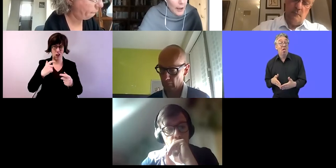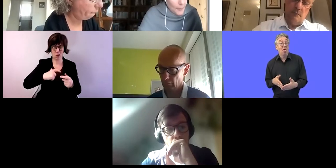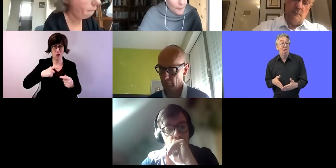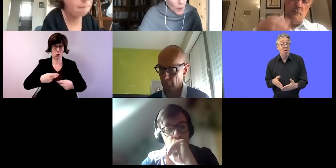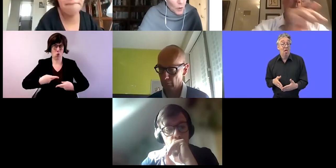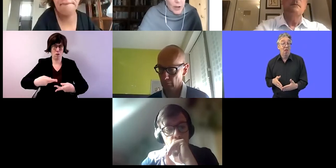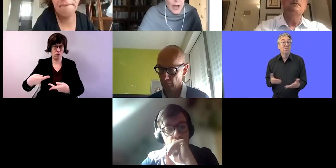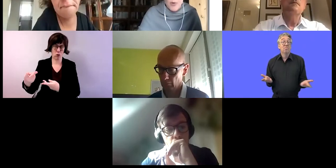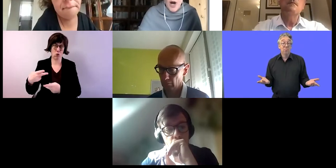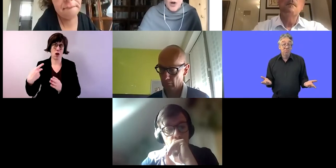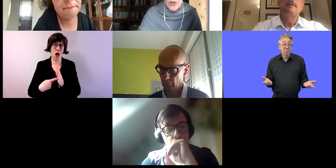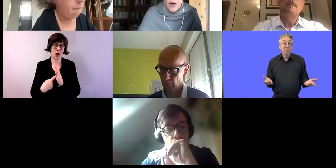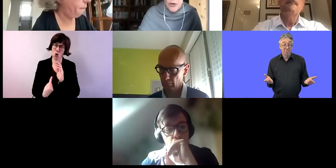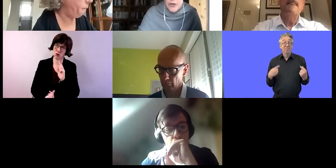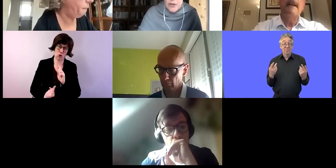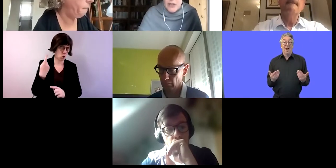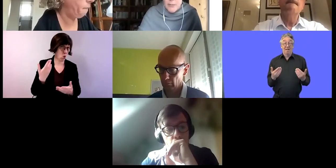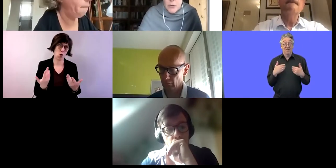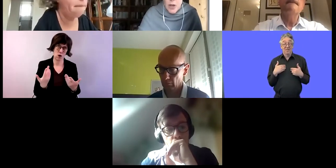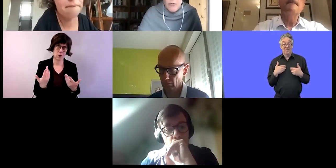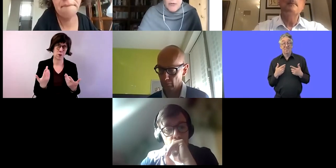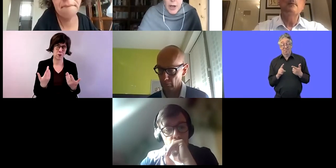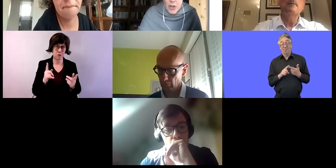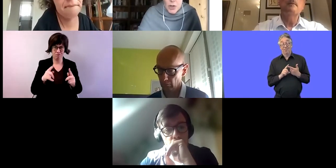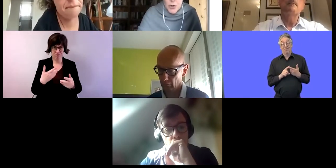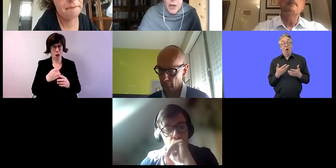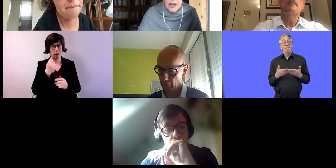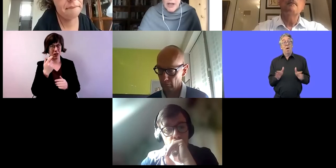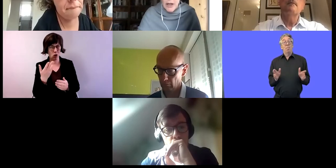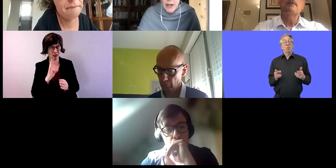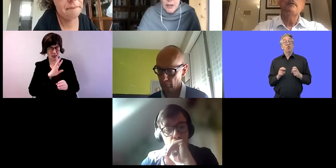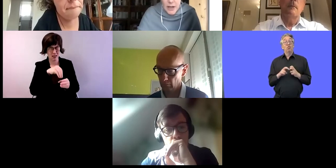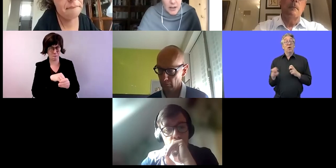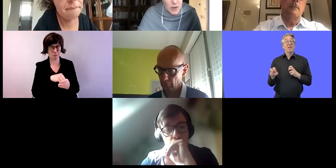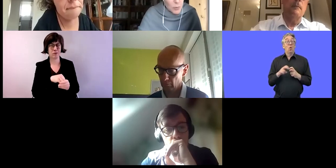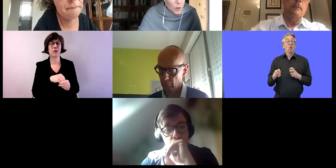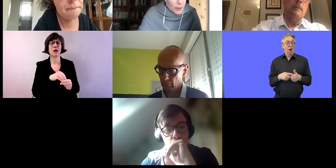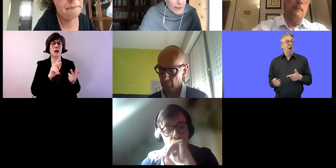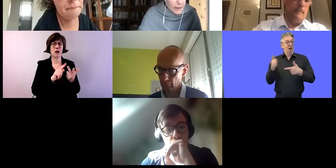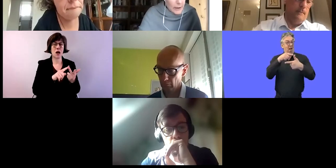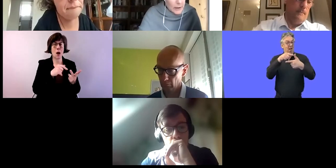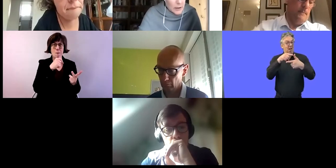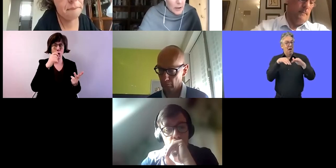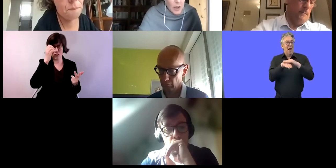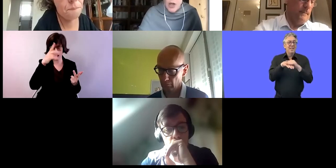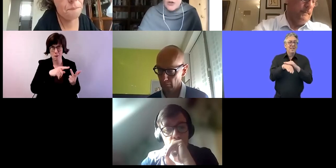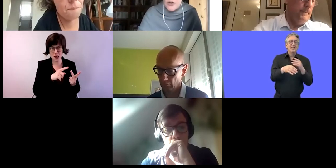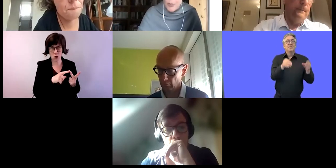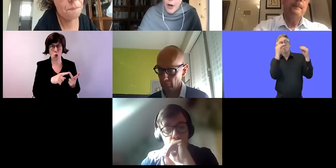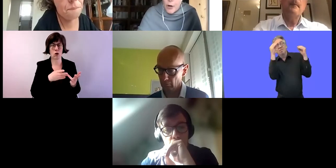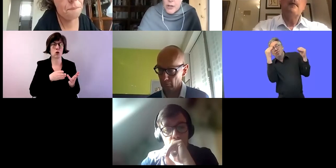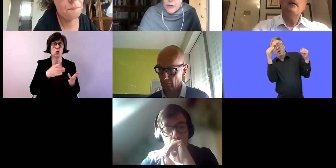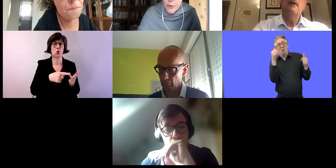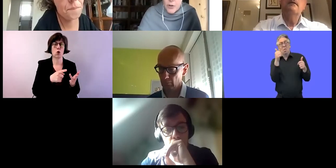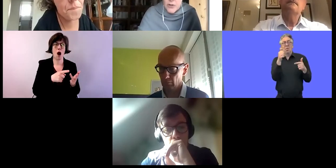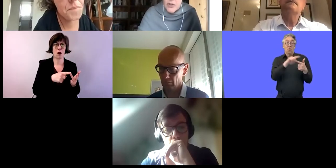Herausforderung, aber auch ein Bereich unter dieser Priorität. Ansonsten berufliche Bildung und Zugang zu